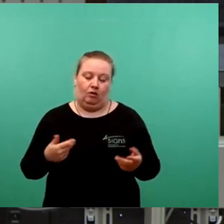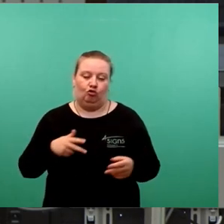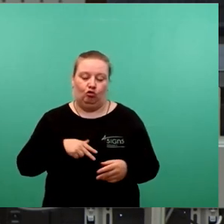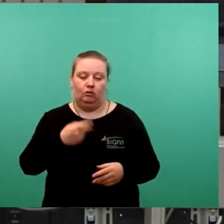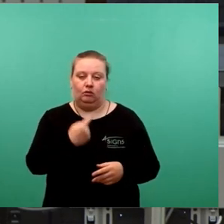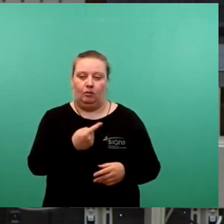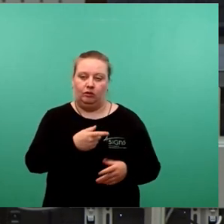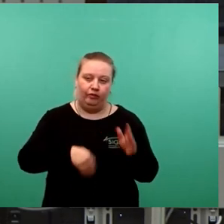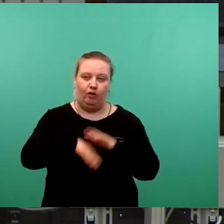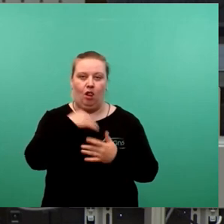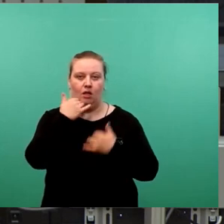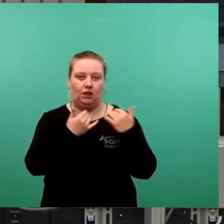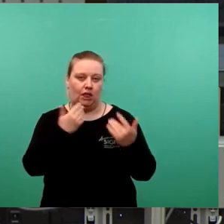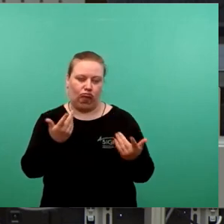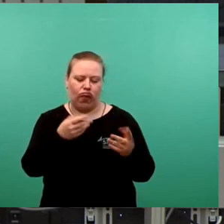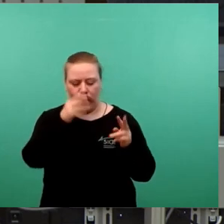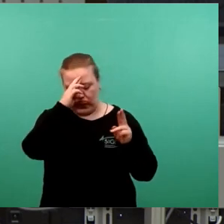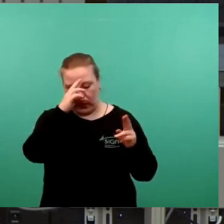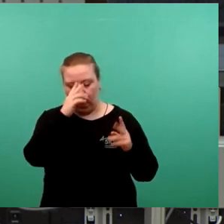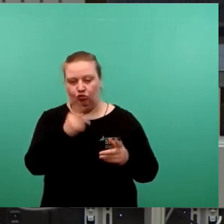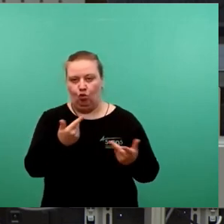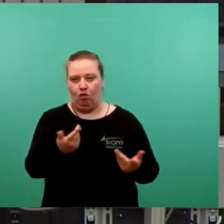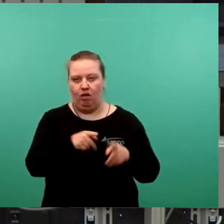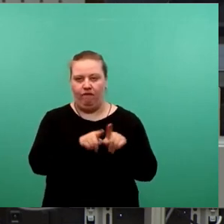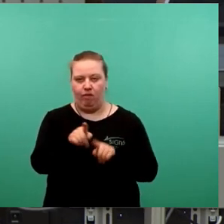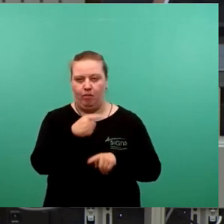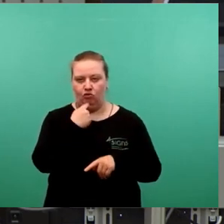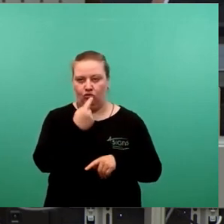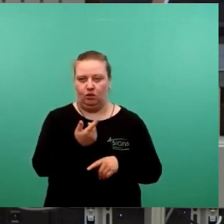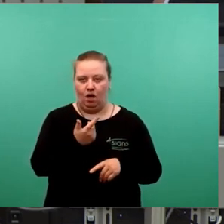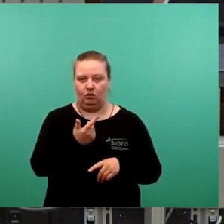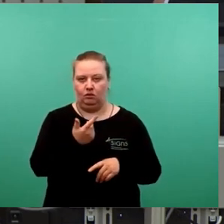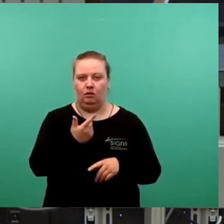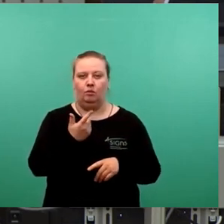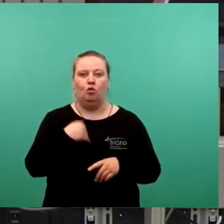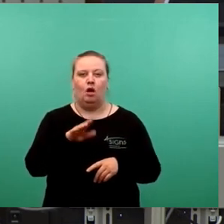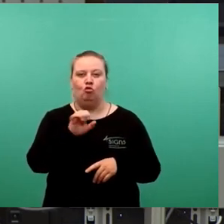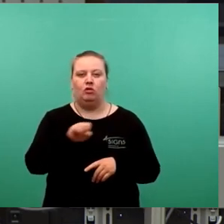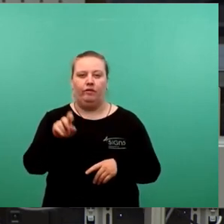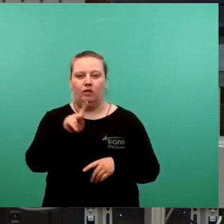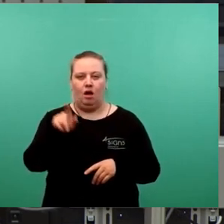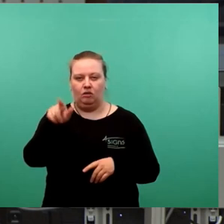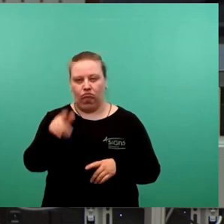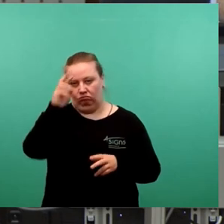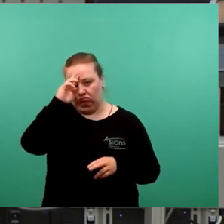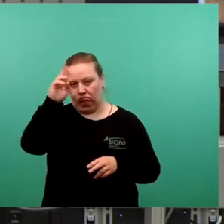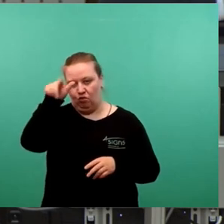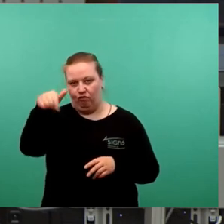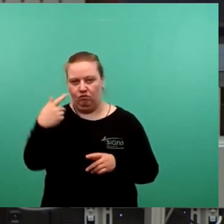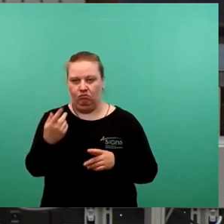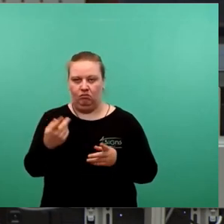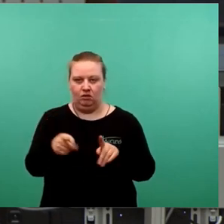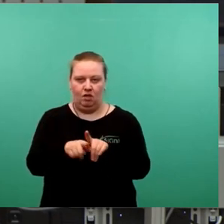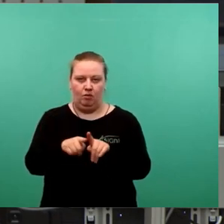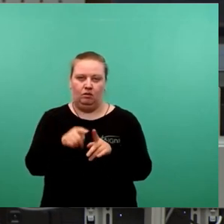vollkommen treffend ein Aspekte erwähnt. Steffen Kaden, den ich persönlich sehr schätze. Wie gesagt, ich